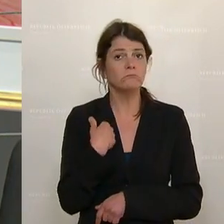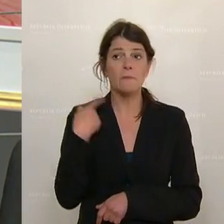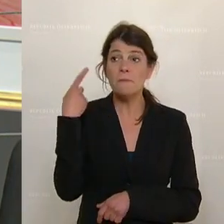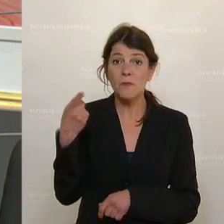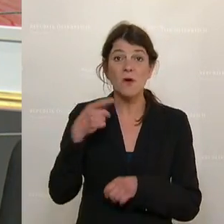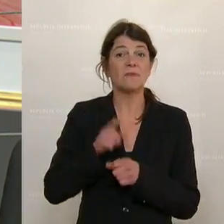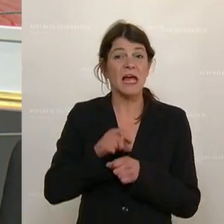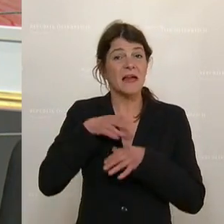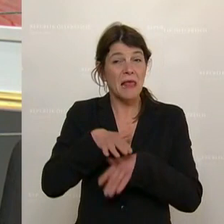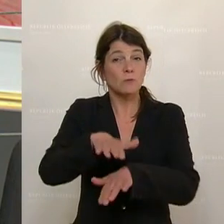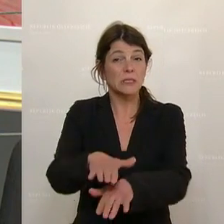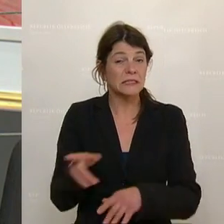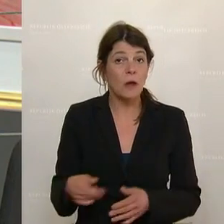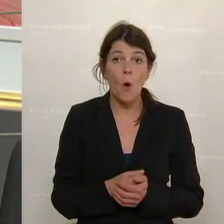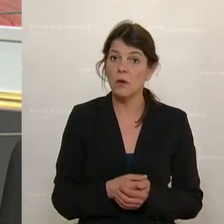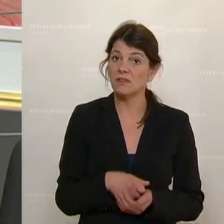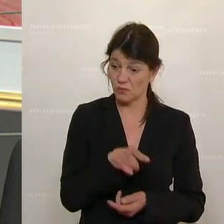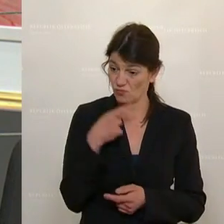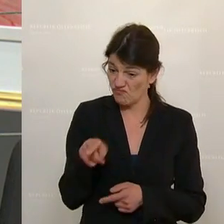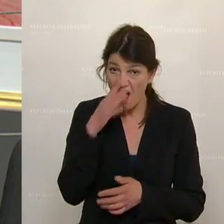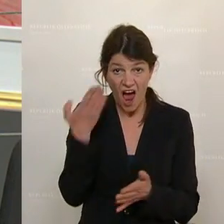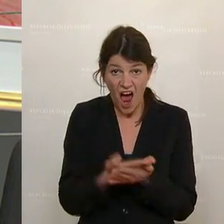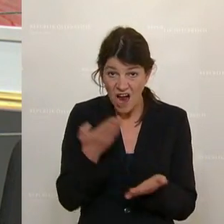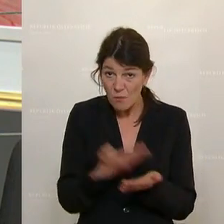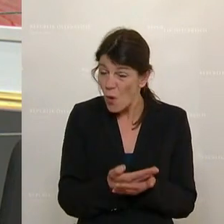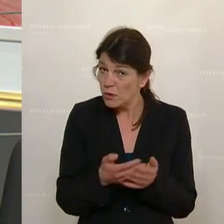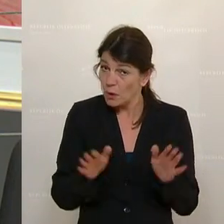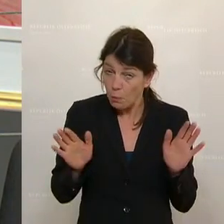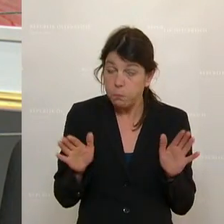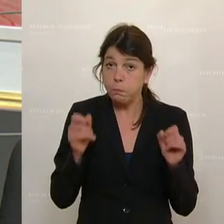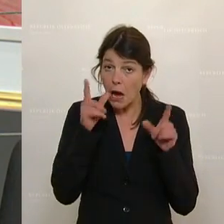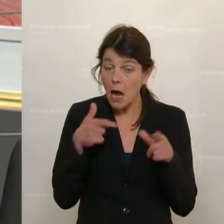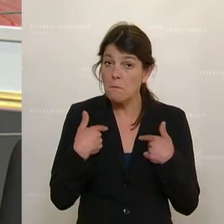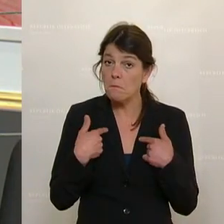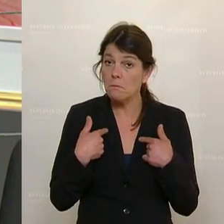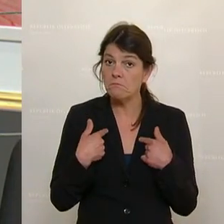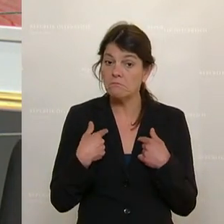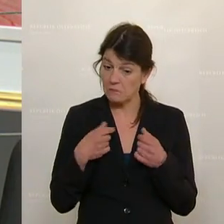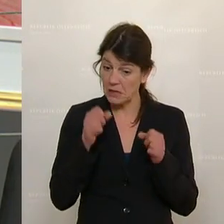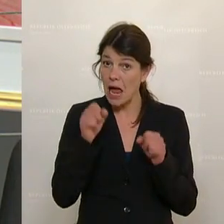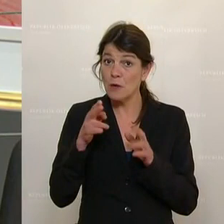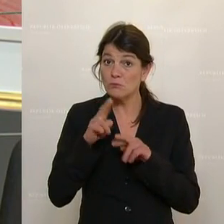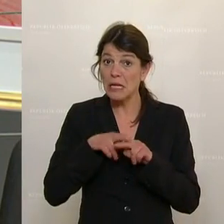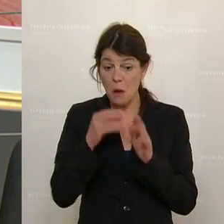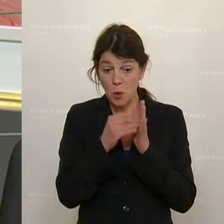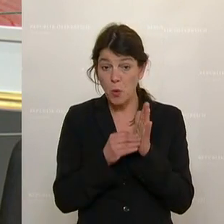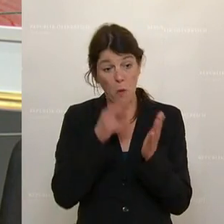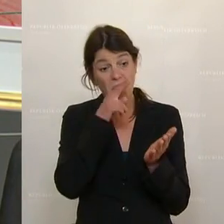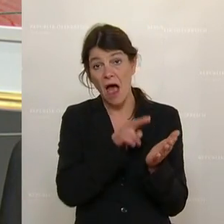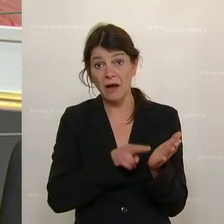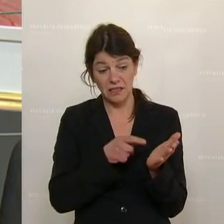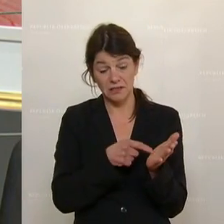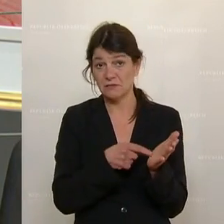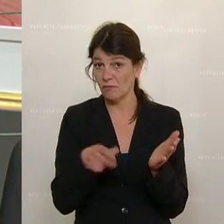Sie eine Demonstration als harmlos bezeichnen. Das wird nachzulesen sein im Protokoll dieses Hohen